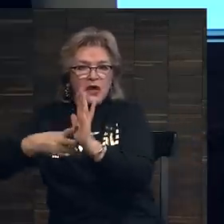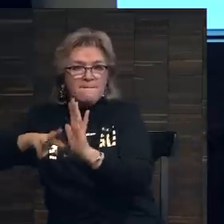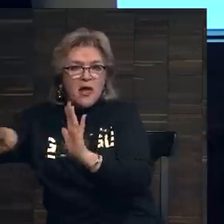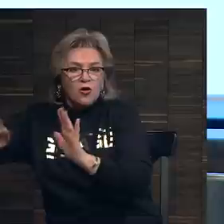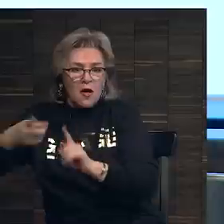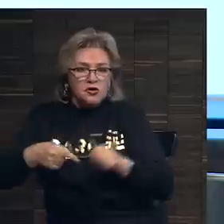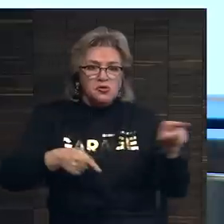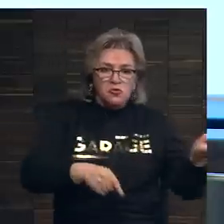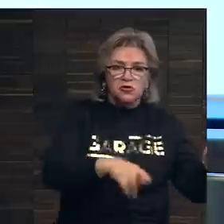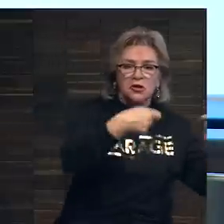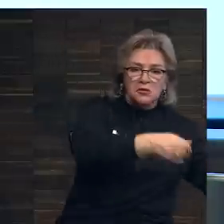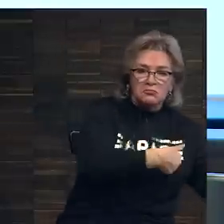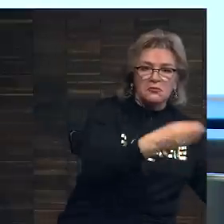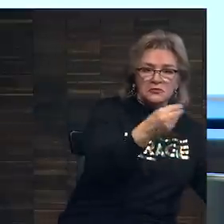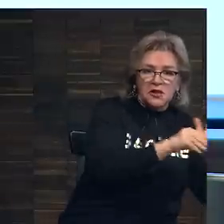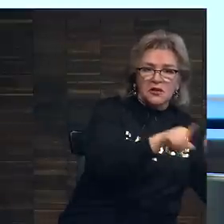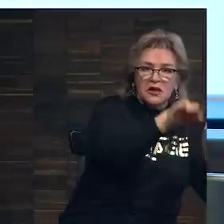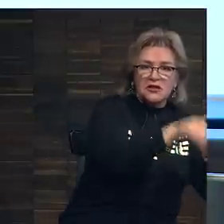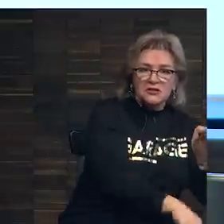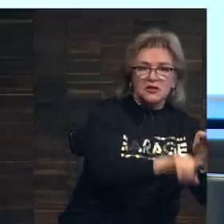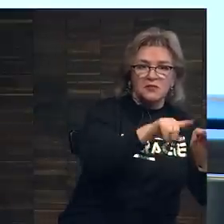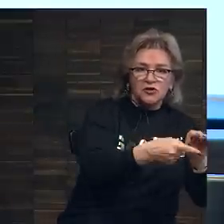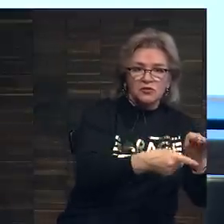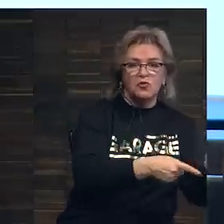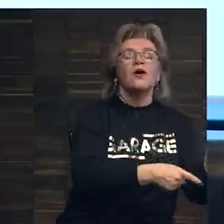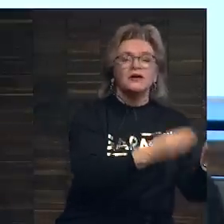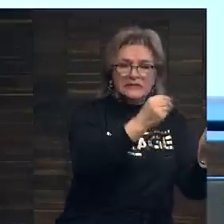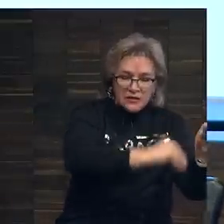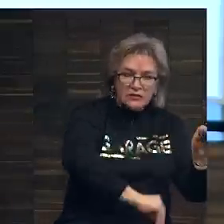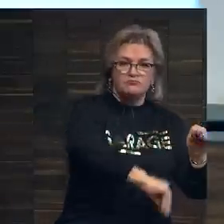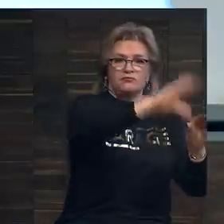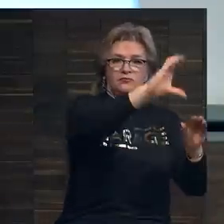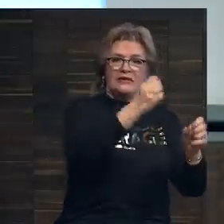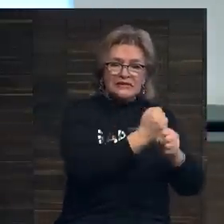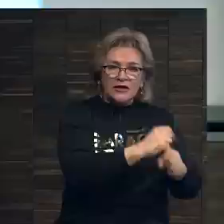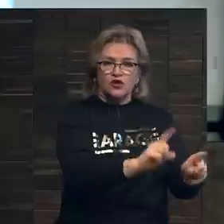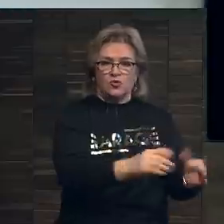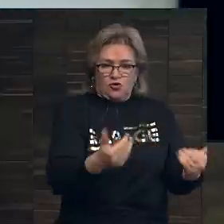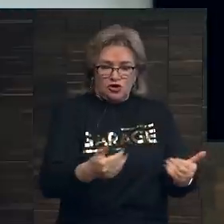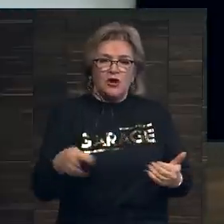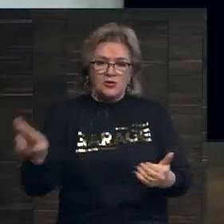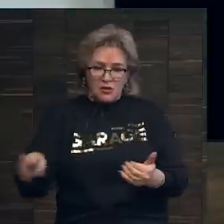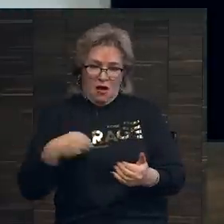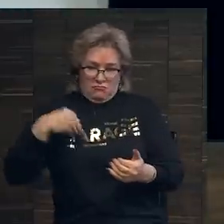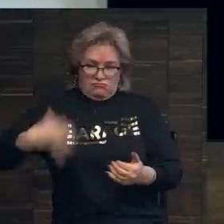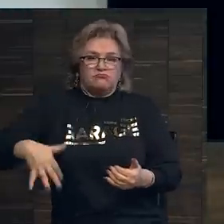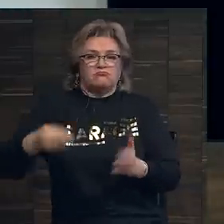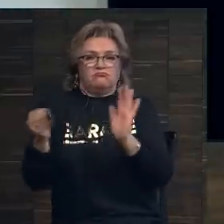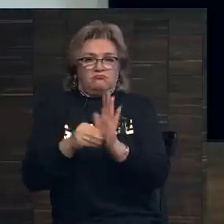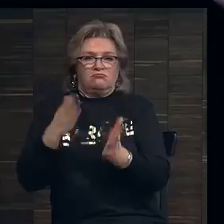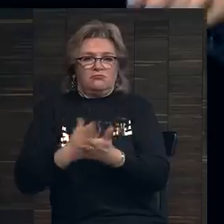миллионов, почему ты продаешь за такие низкие цены? Подними цены, сделай что-нибудь, сейчас я стою дороже.